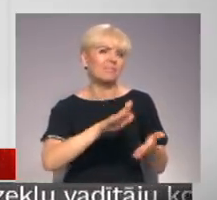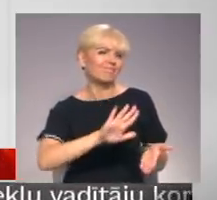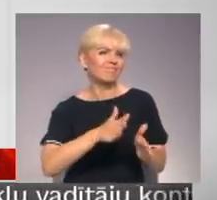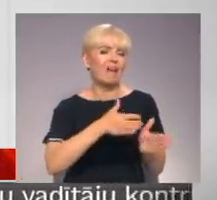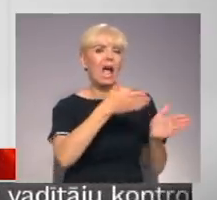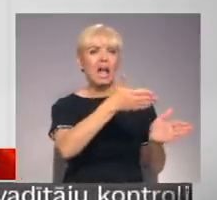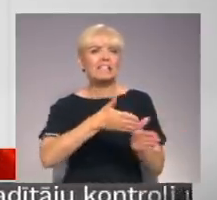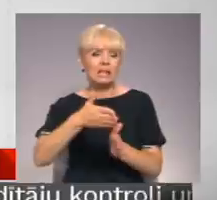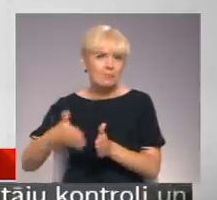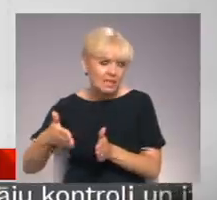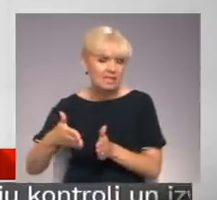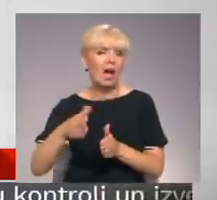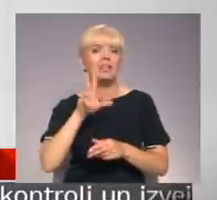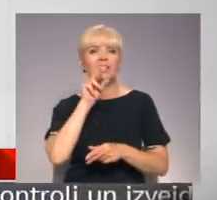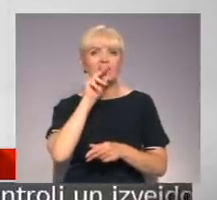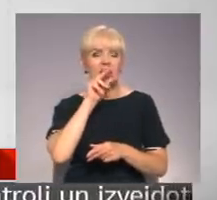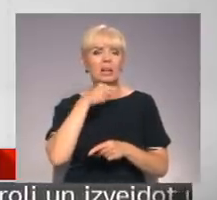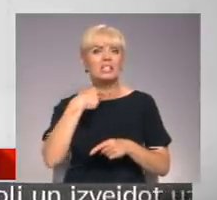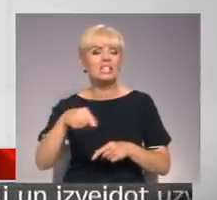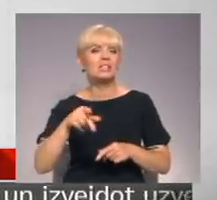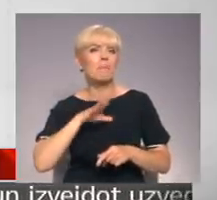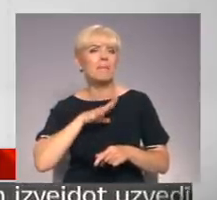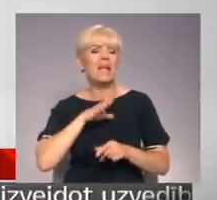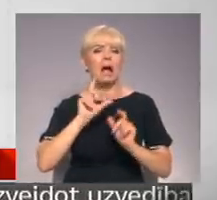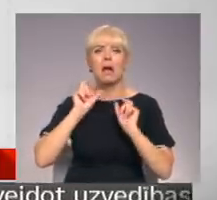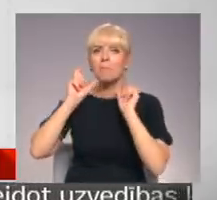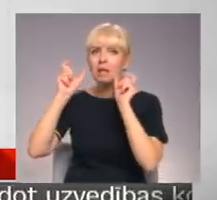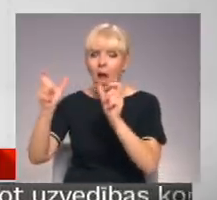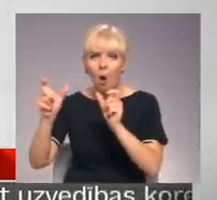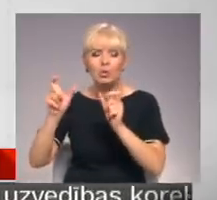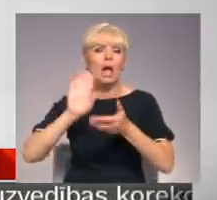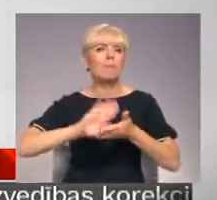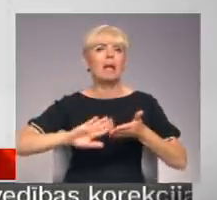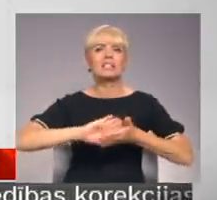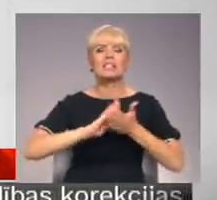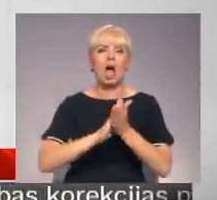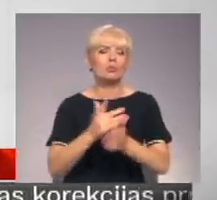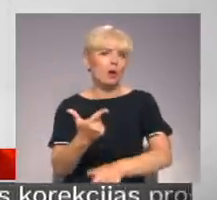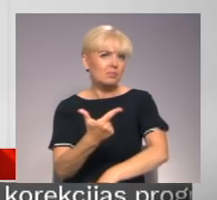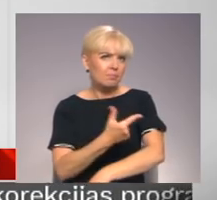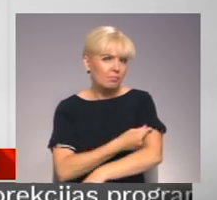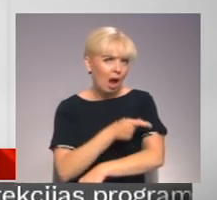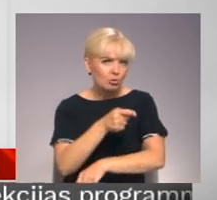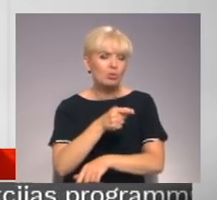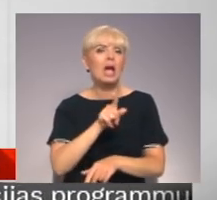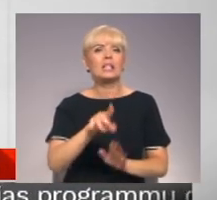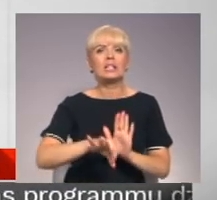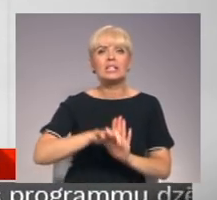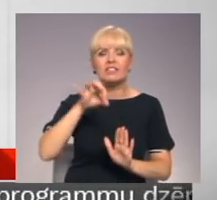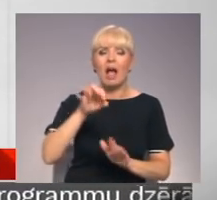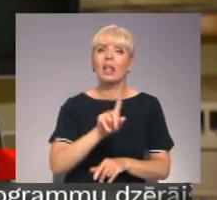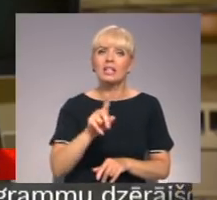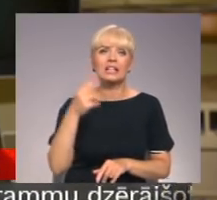lietotāja Egita, stāsti kā uz citām bļauts un bez saskaņošanas veiktas manipulācijas liek izvēlēties riskantākus